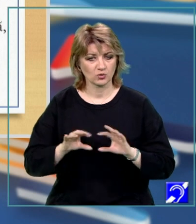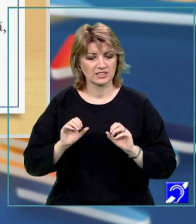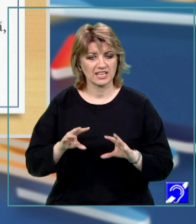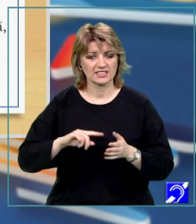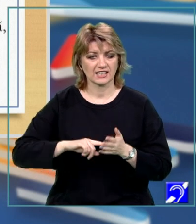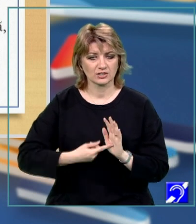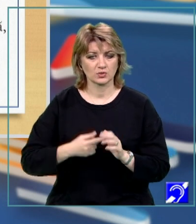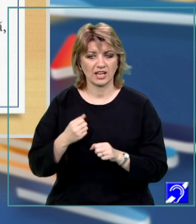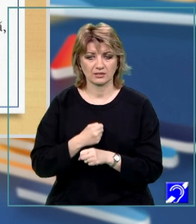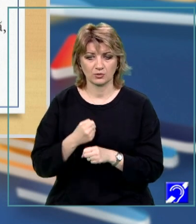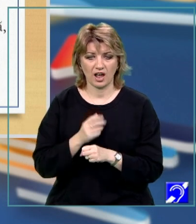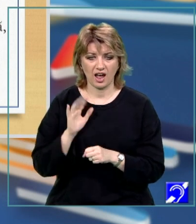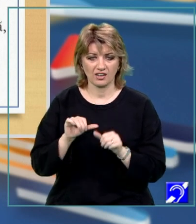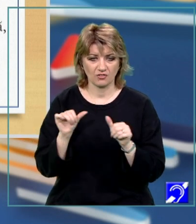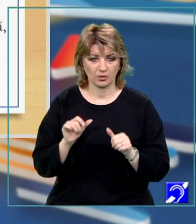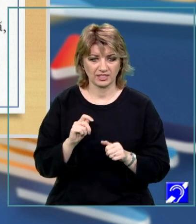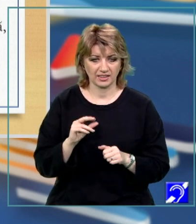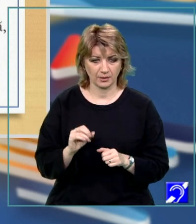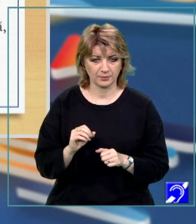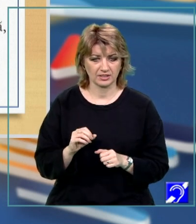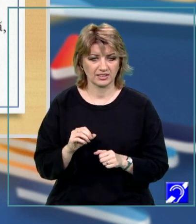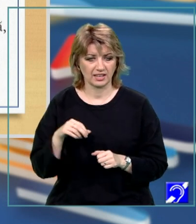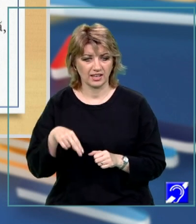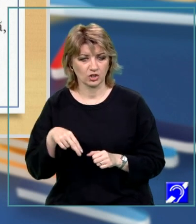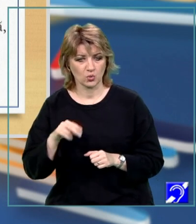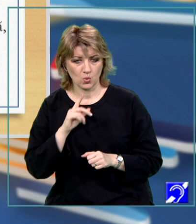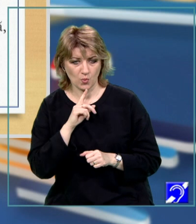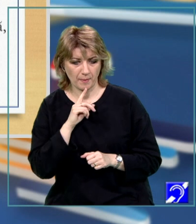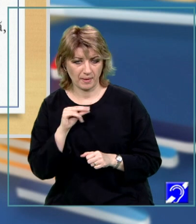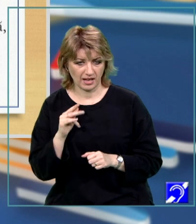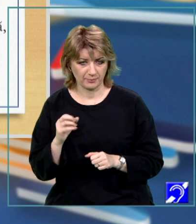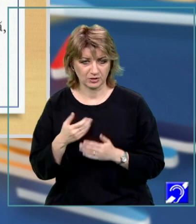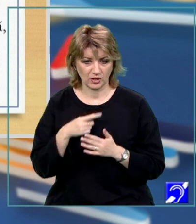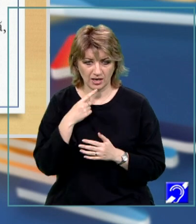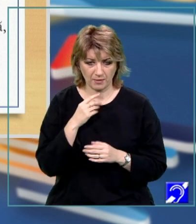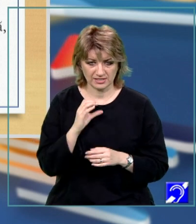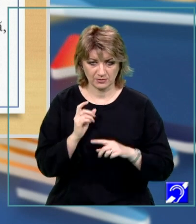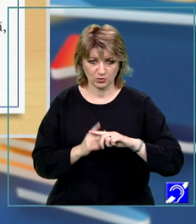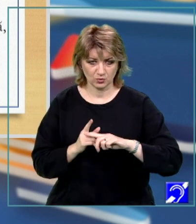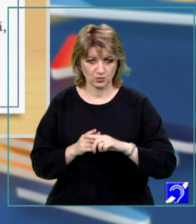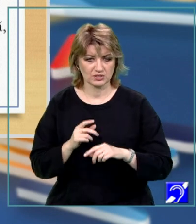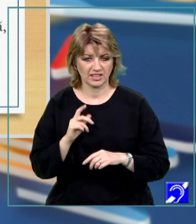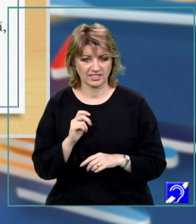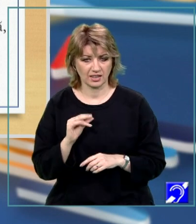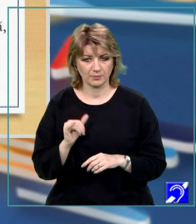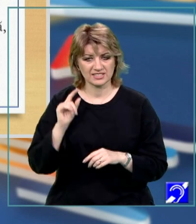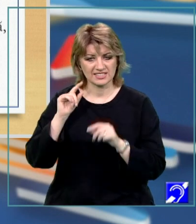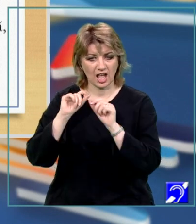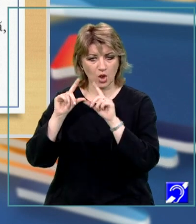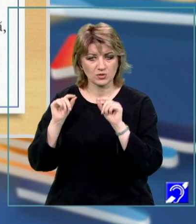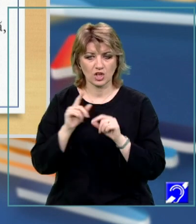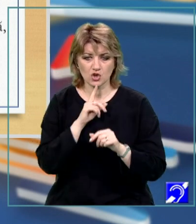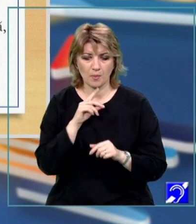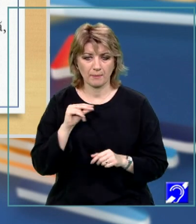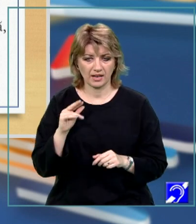rezultatele prelucrării are forma tip and nume parametru pentru limbajul de programare C++ respectiv tip steluță nume